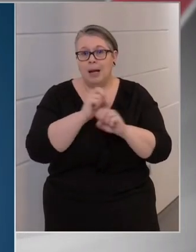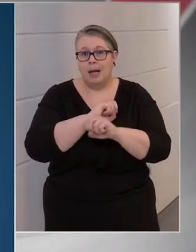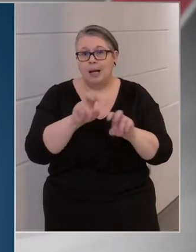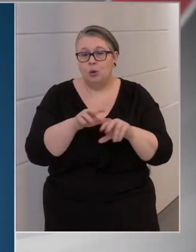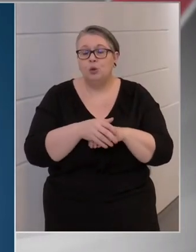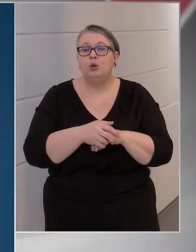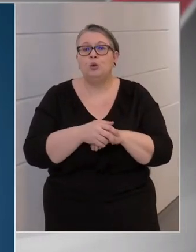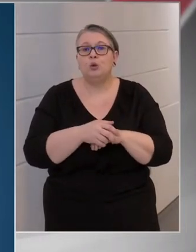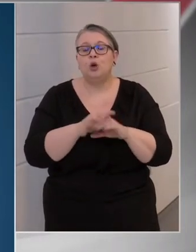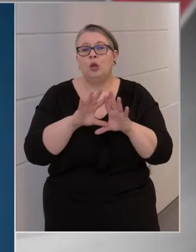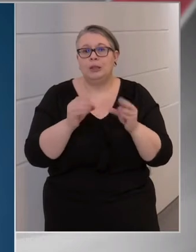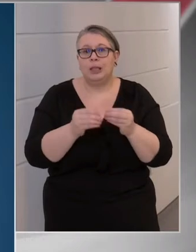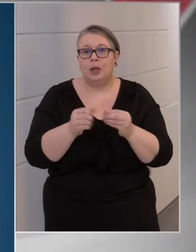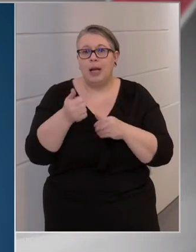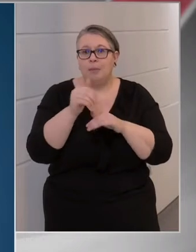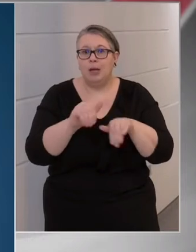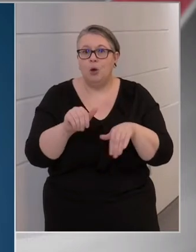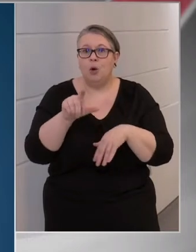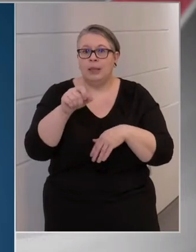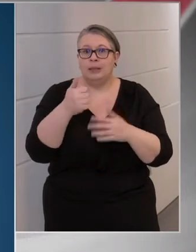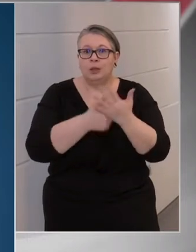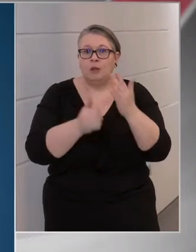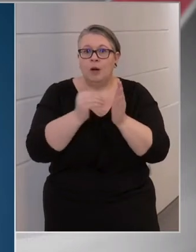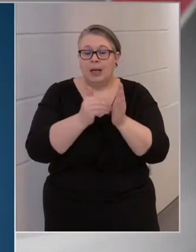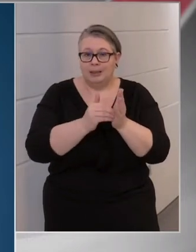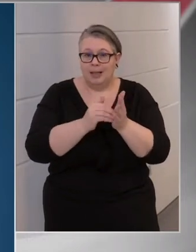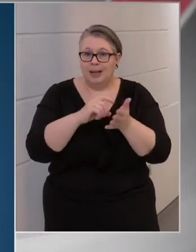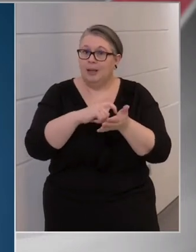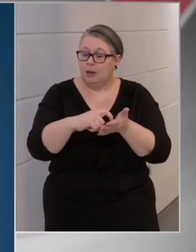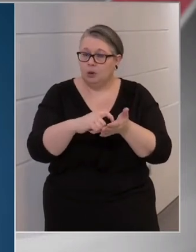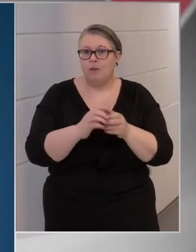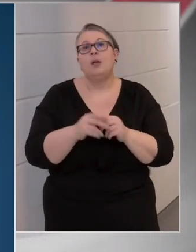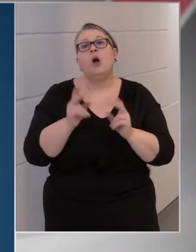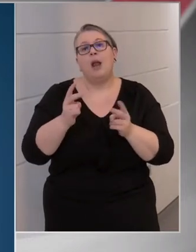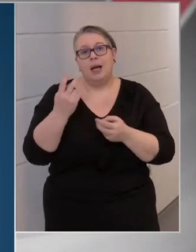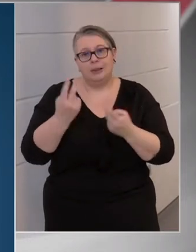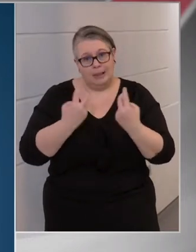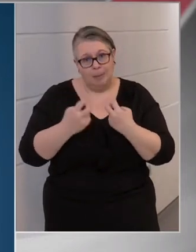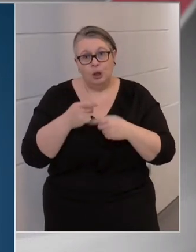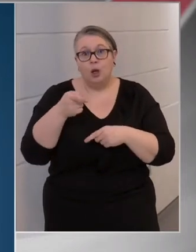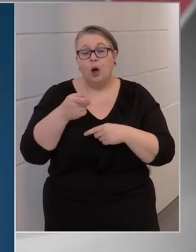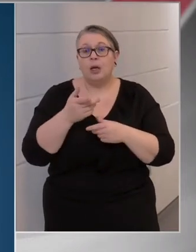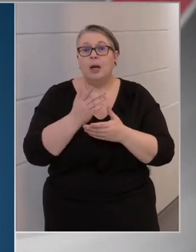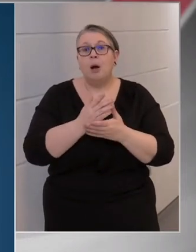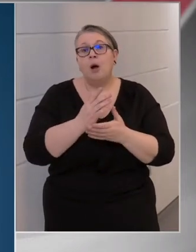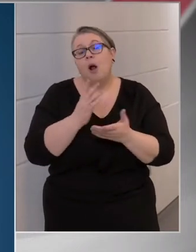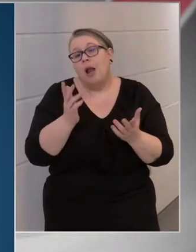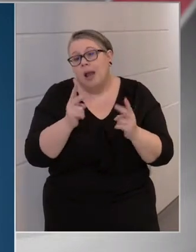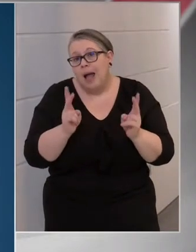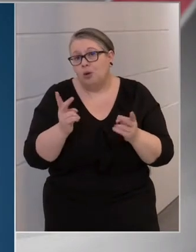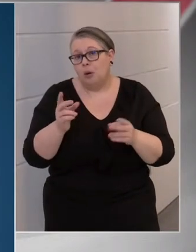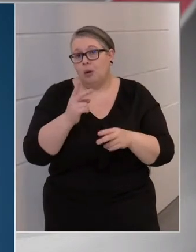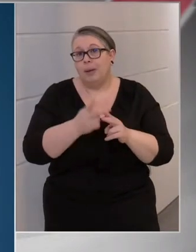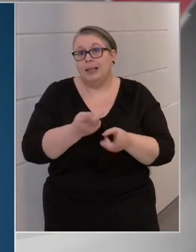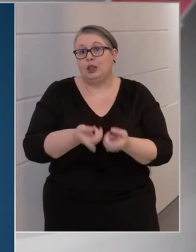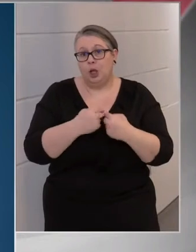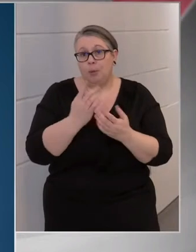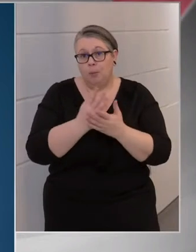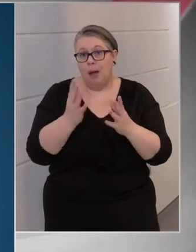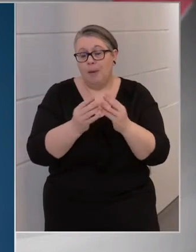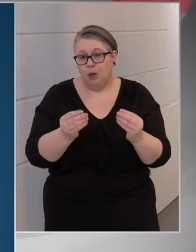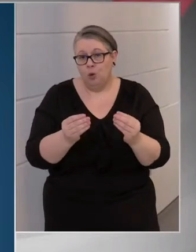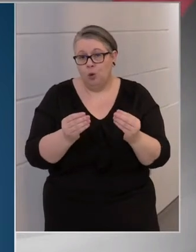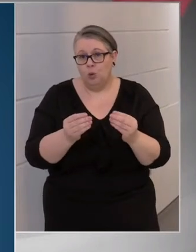van összesen 1.260.000 igazolvány, tehát arra lehet számítani, hogy aki akár betegségből épül fel,